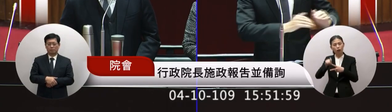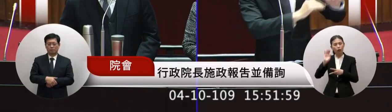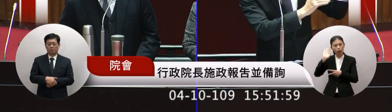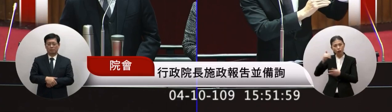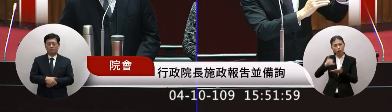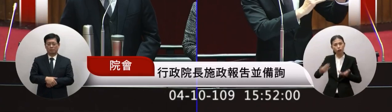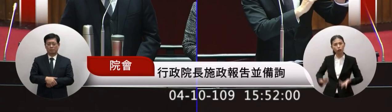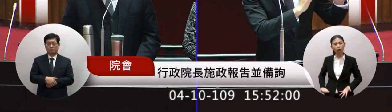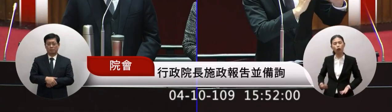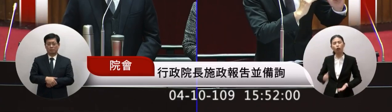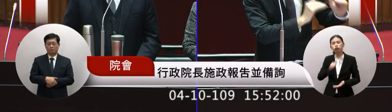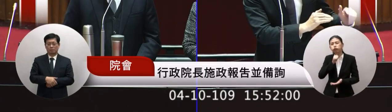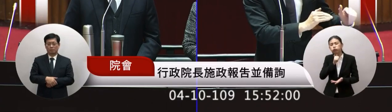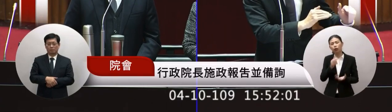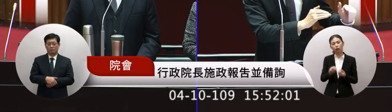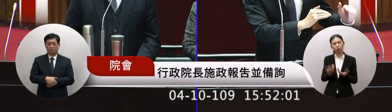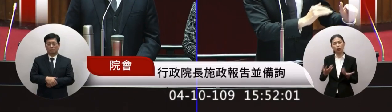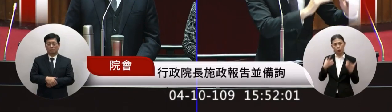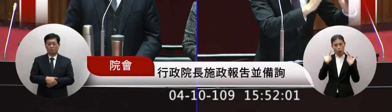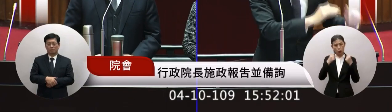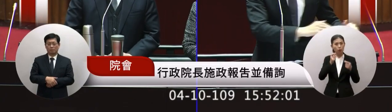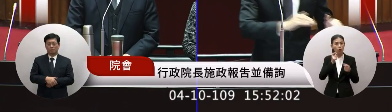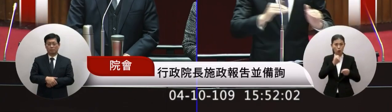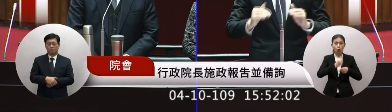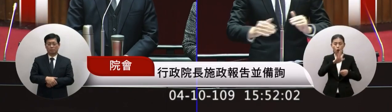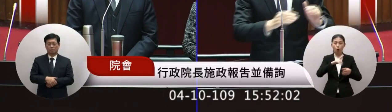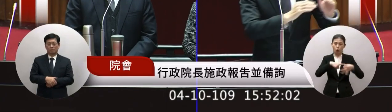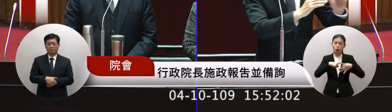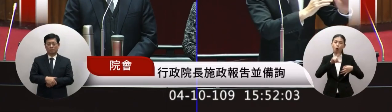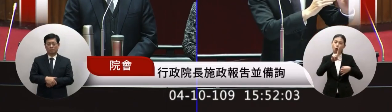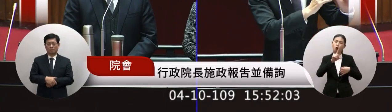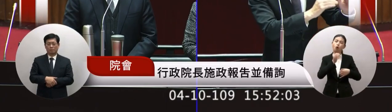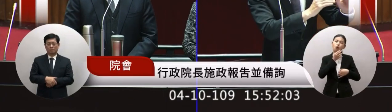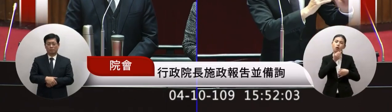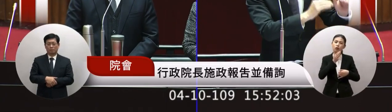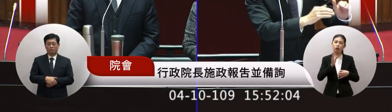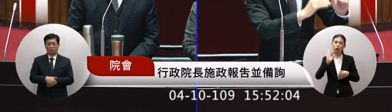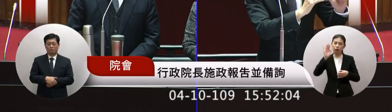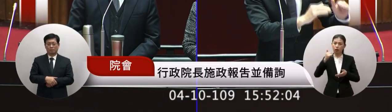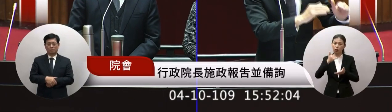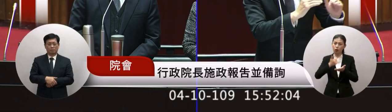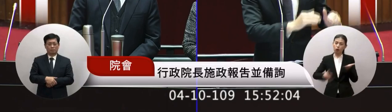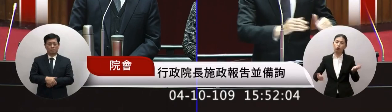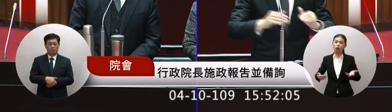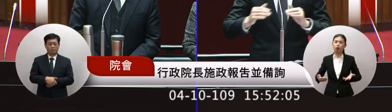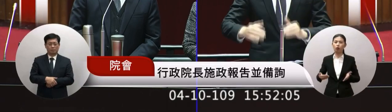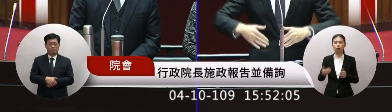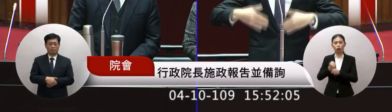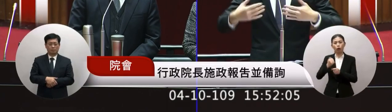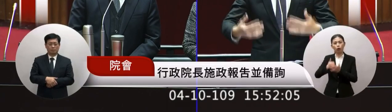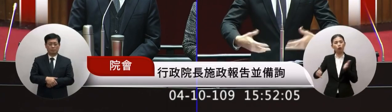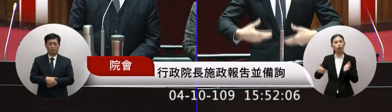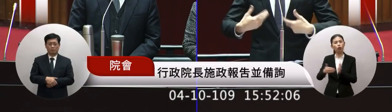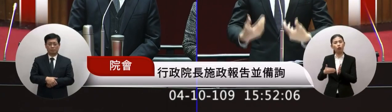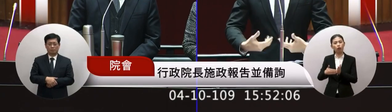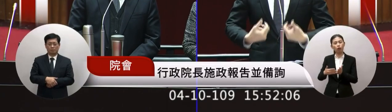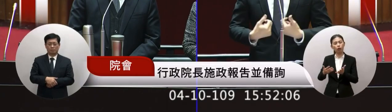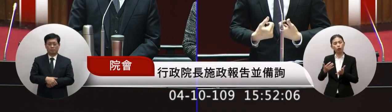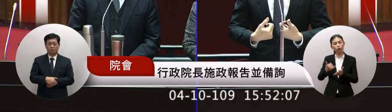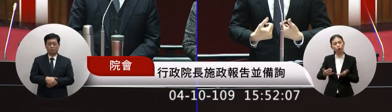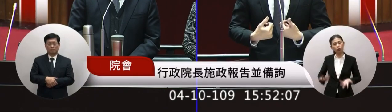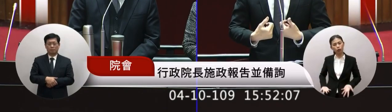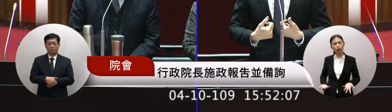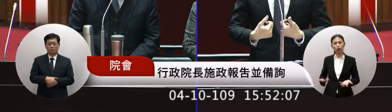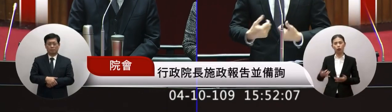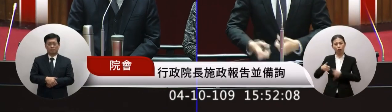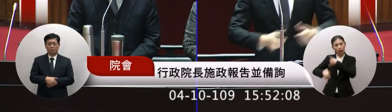因為他本來的薪水比較高他年老後他拿他過期所得的維持當然就可以有一個有